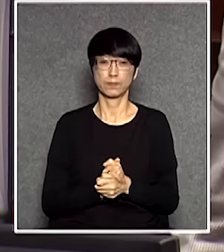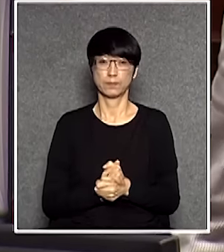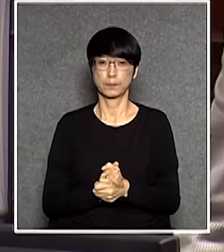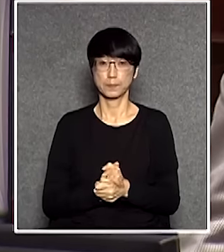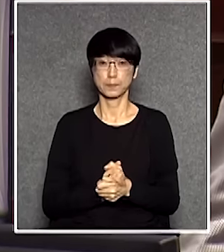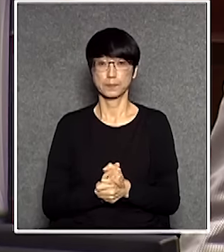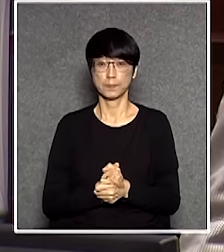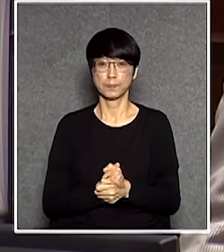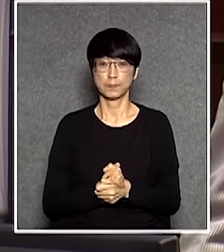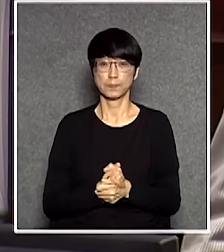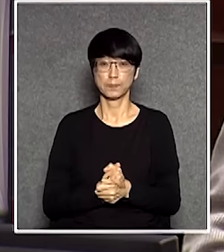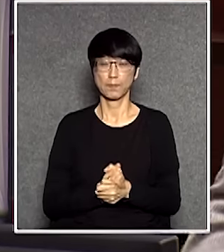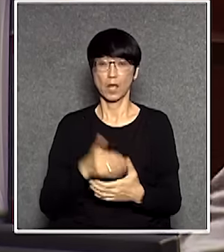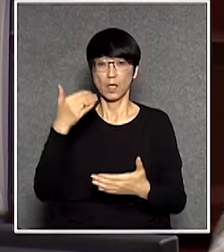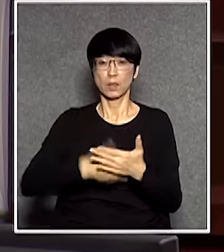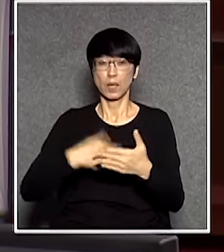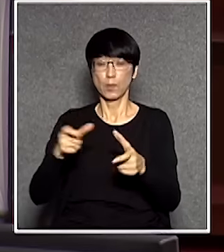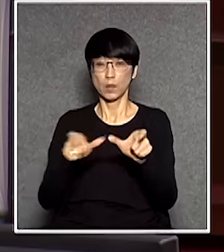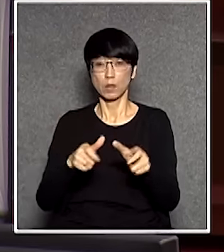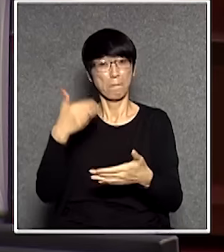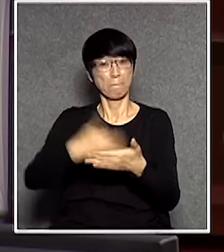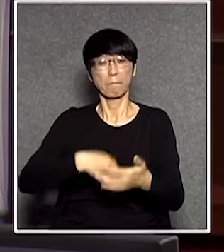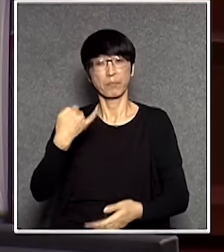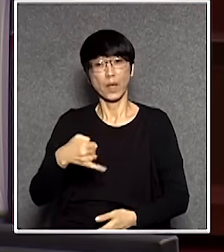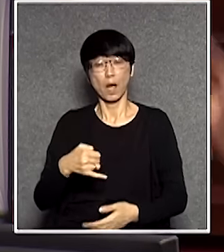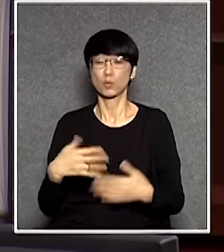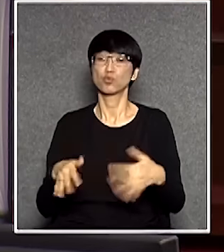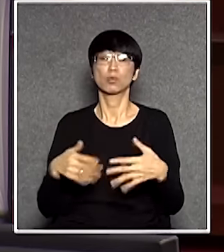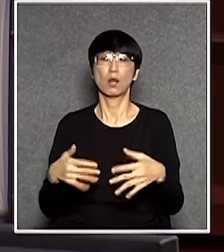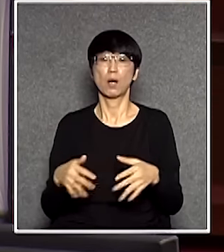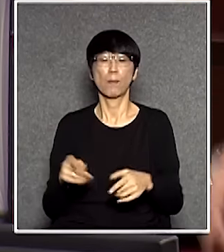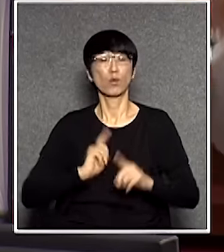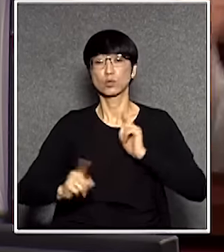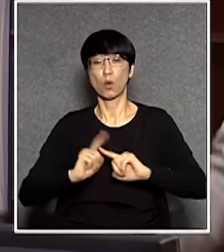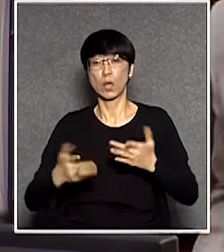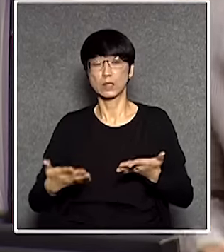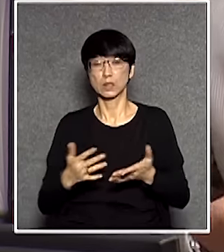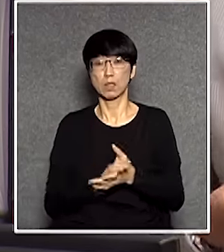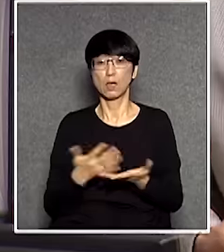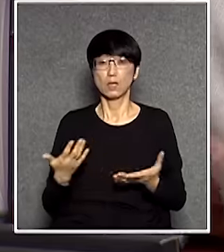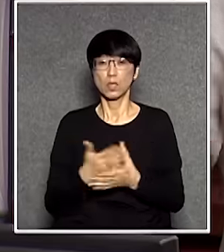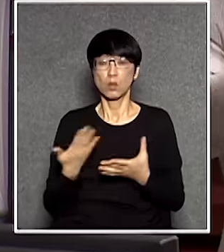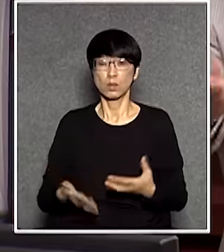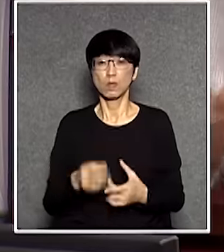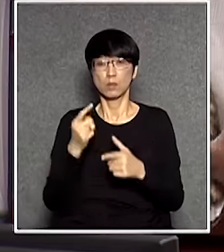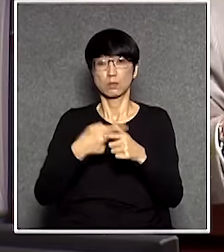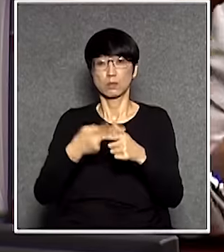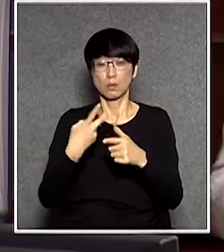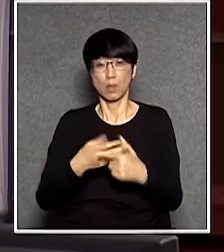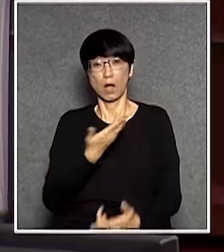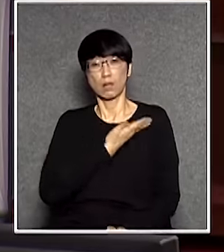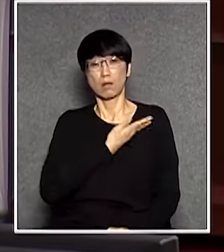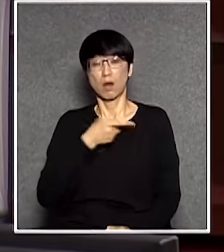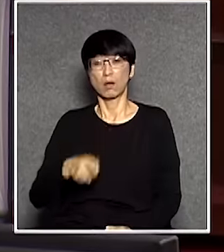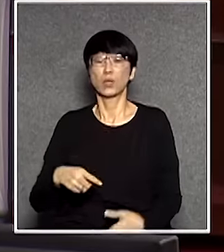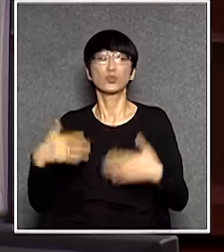那當然提減的薪金你又減掉了不行那就算了沒所謂你都反正還有這兩三個月熬完這波你都下